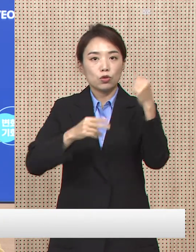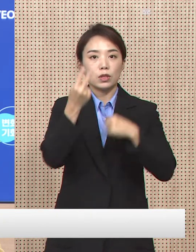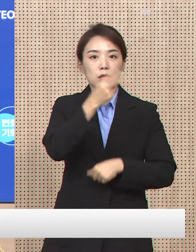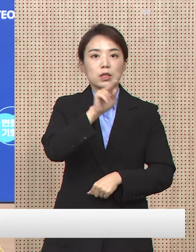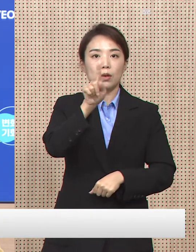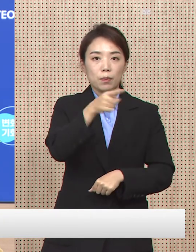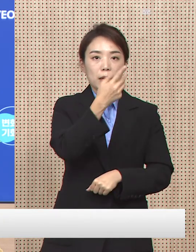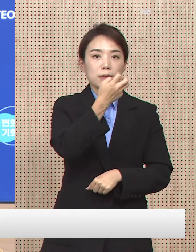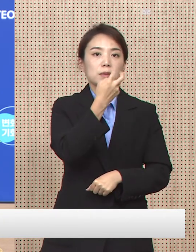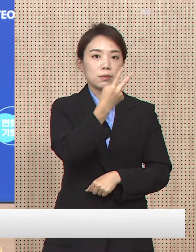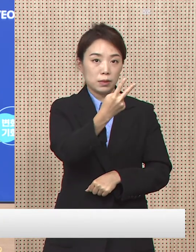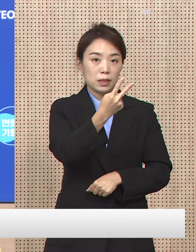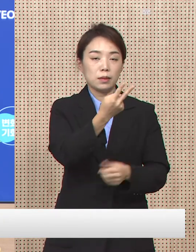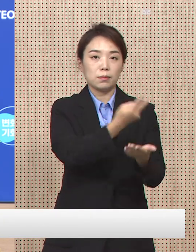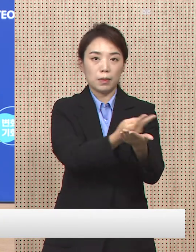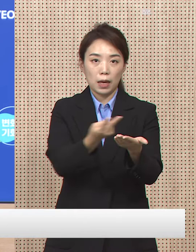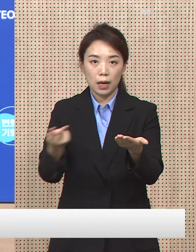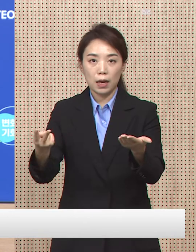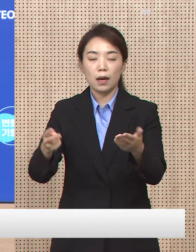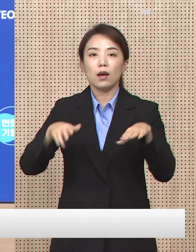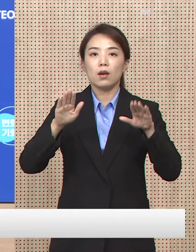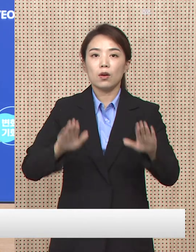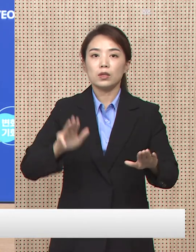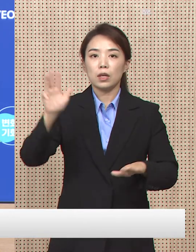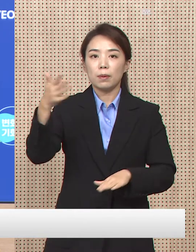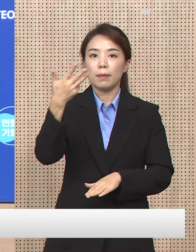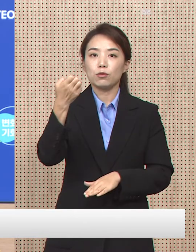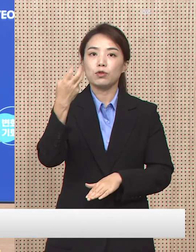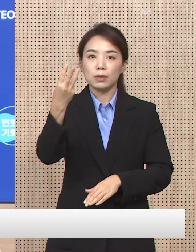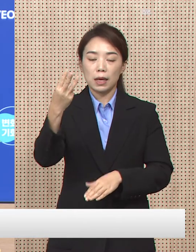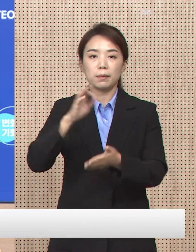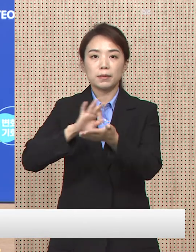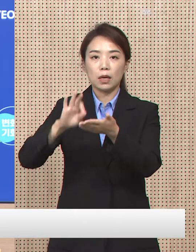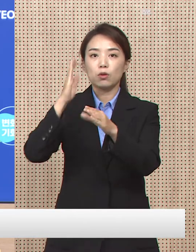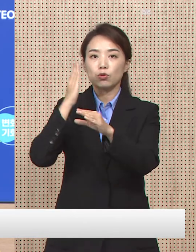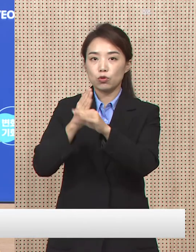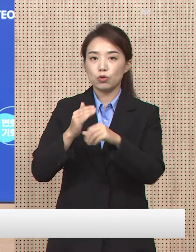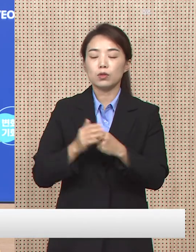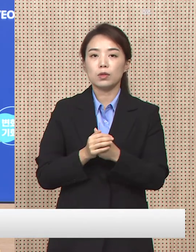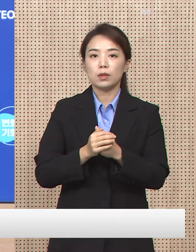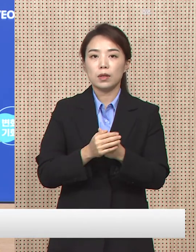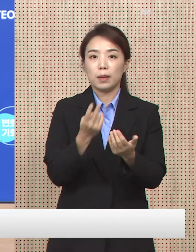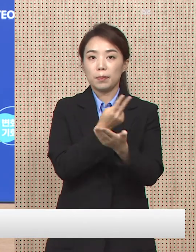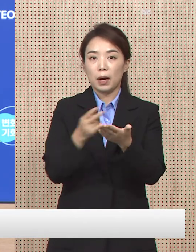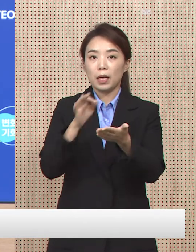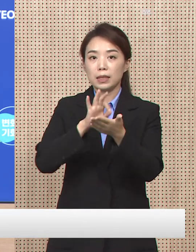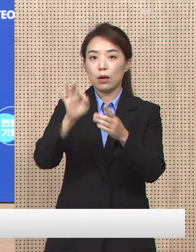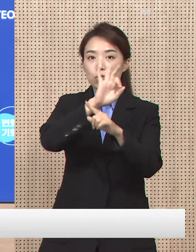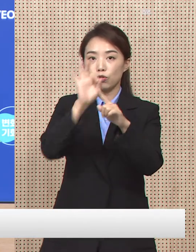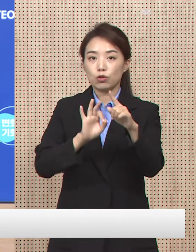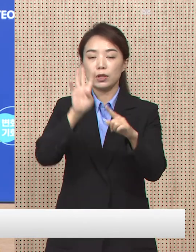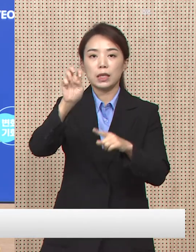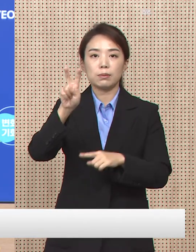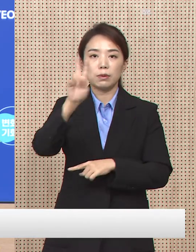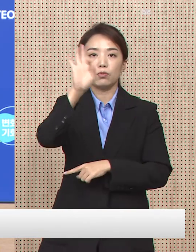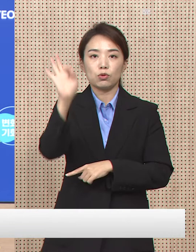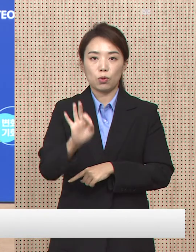,132병상입니다. 현재 893병상을 사용하고 있으며 병상 가동률은 42%입니다.